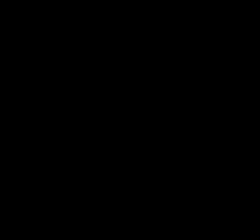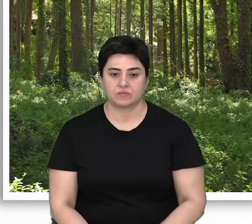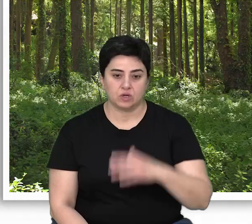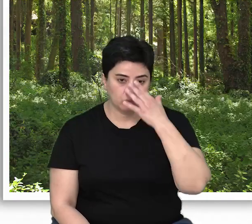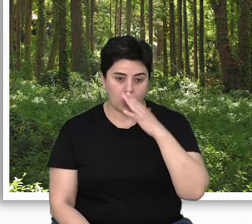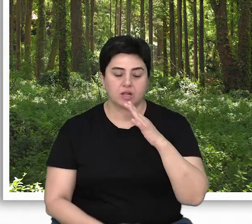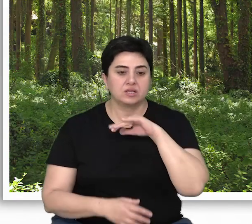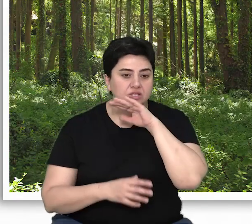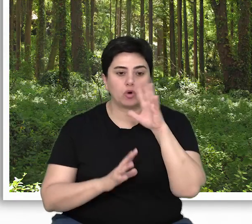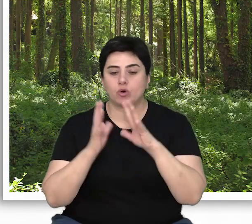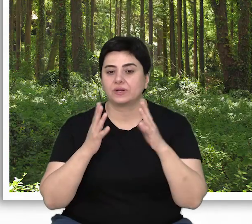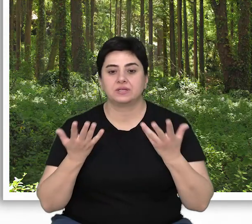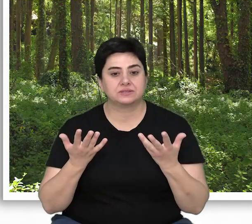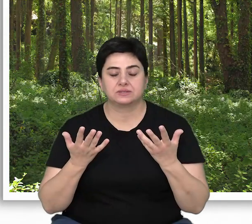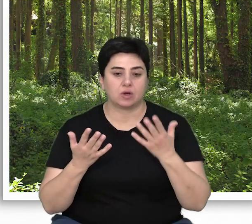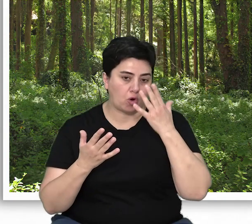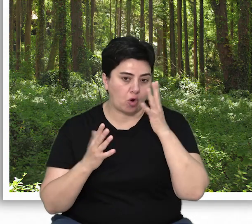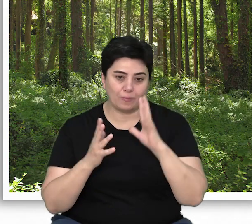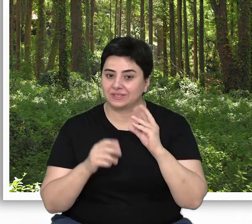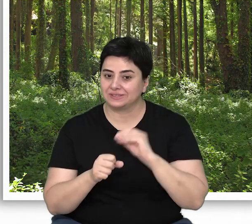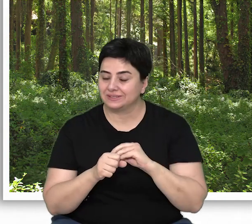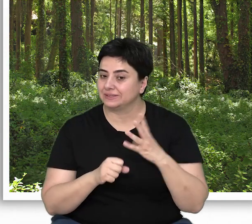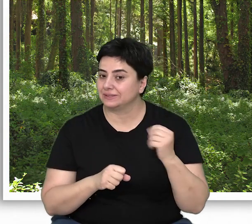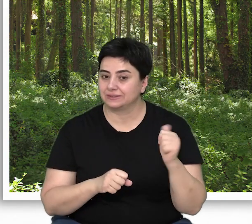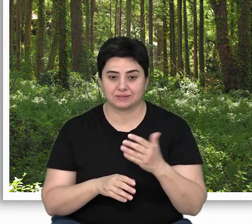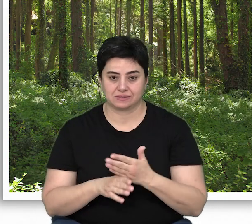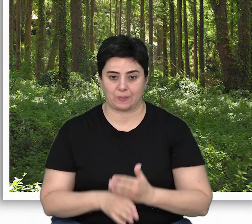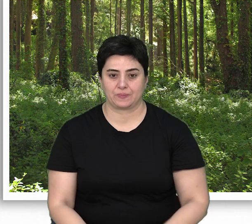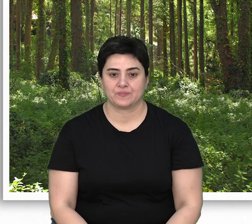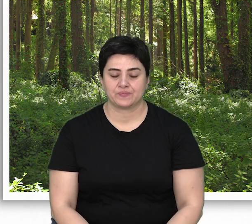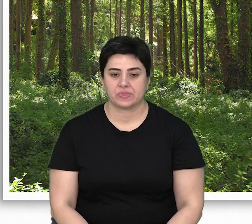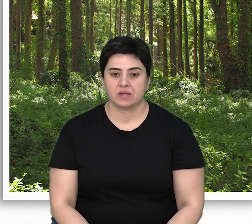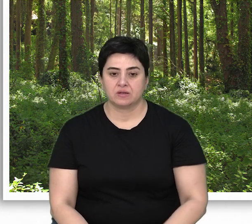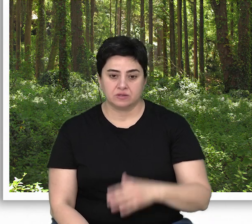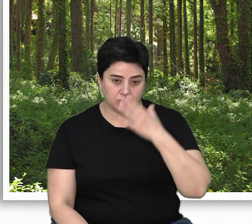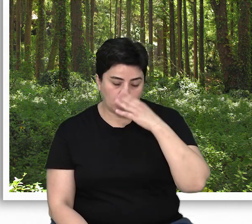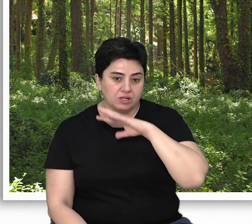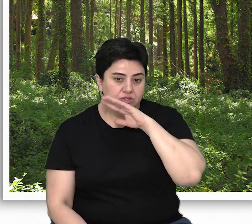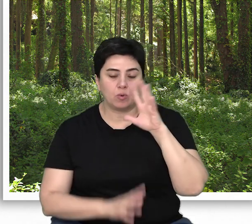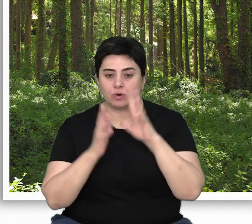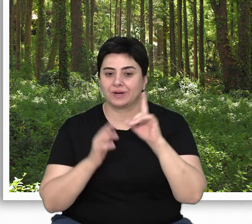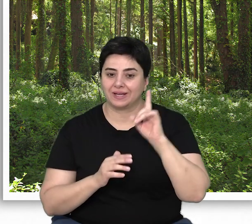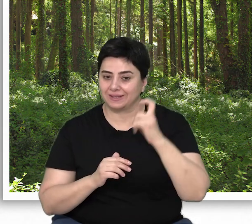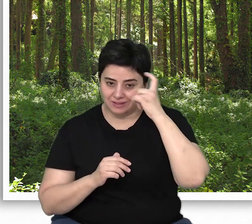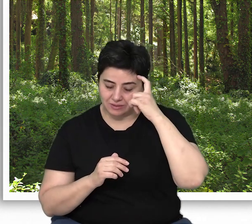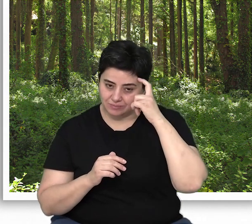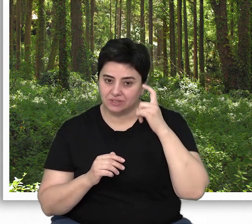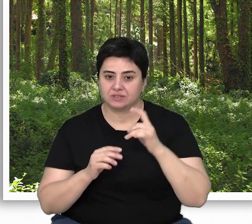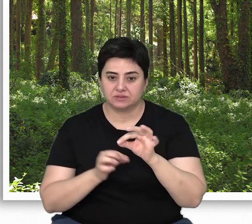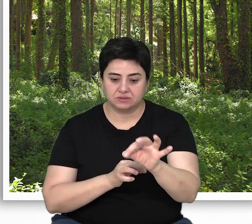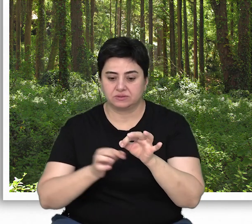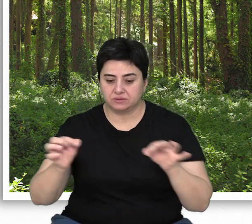Doğal yaşlı ormanlar nasıl bir orman tipidir ve neden değerlidir? Doğal yaşlı ormanların ilk tanımları